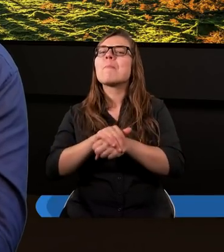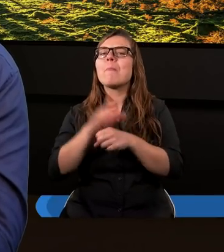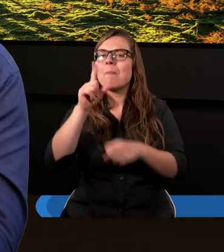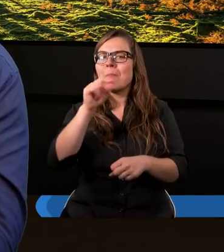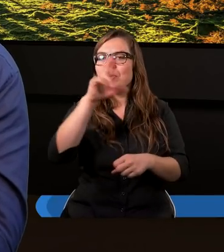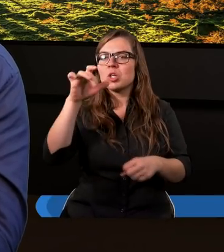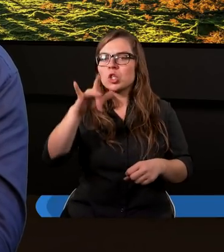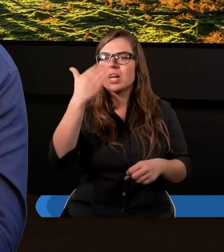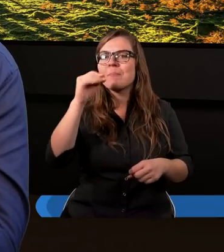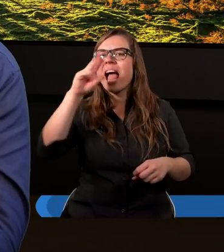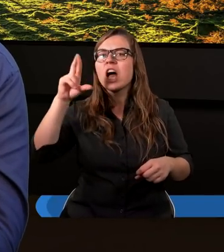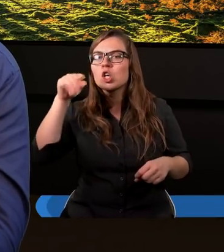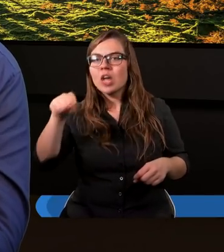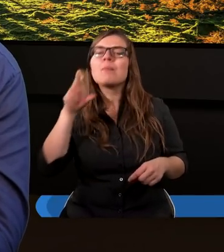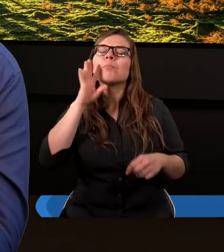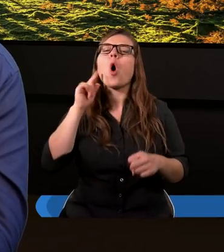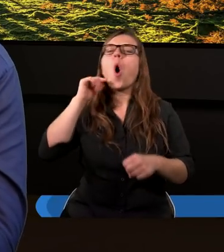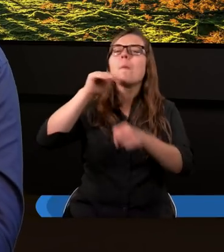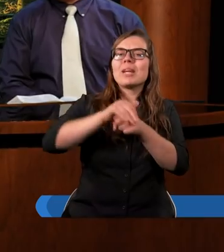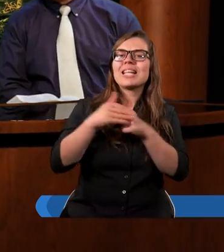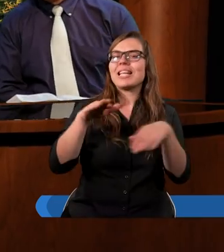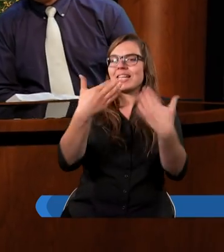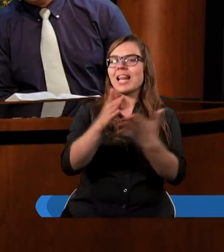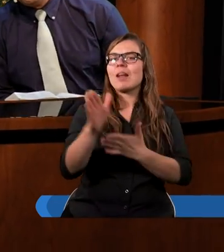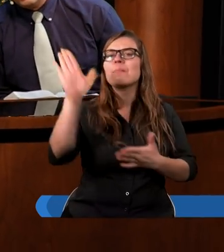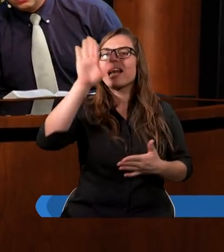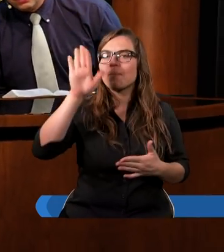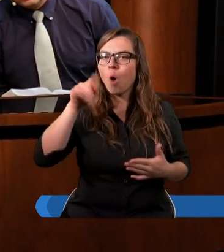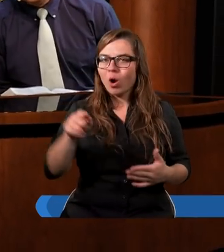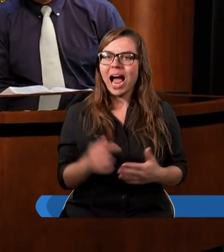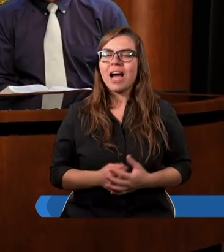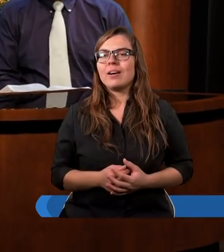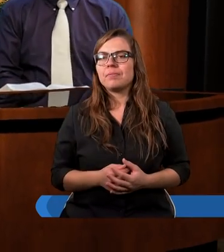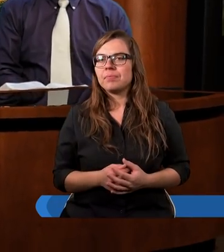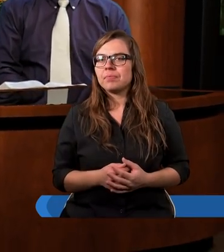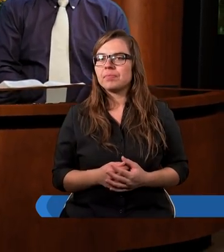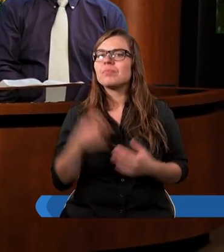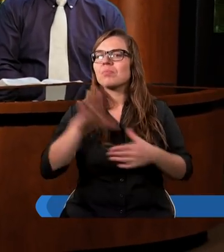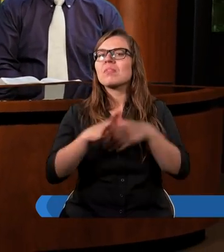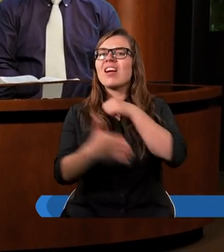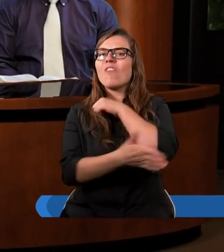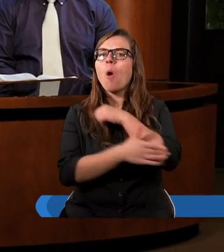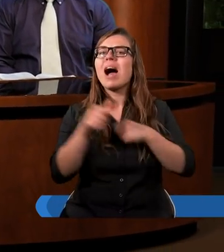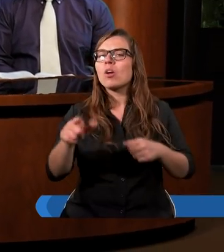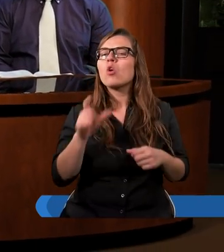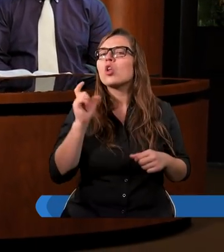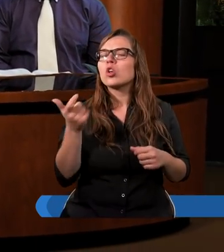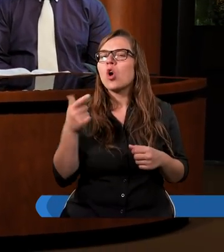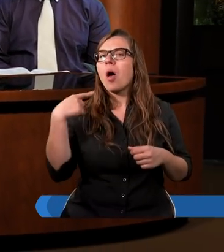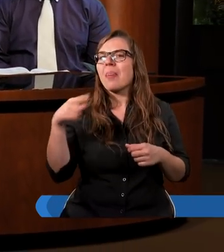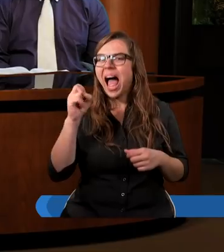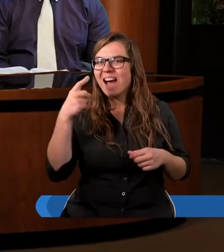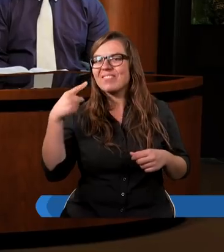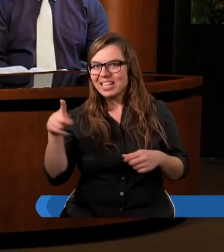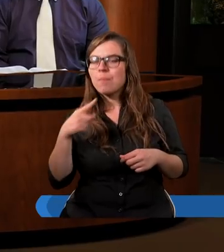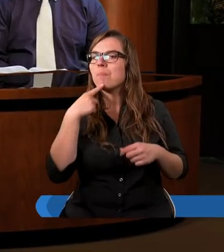prostu oznacza obietnicę daną przez Pana Boga ludziom. Tak. Tutaj jakby w oparciu o to, co Dawid